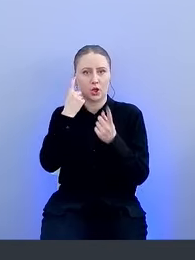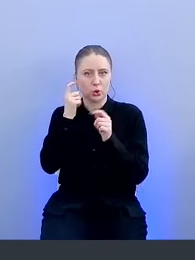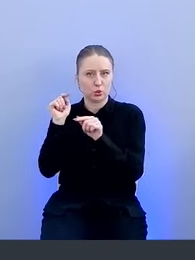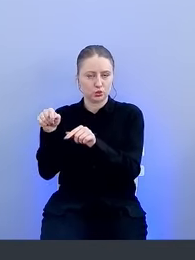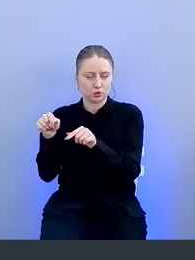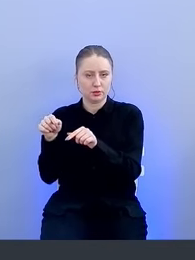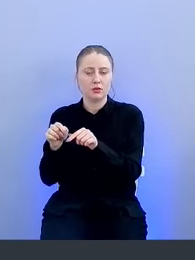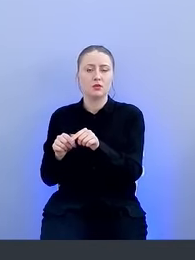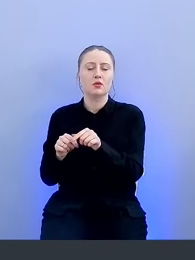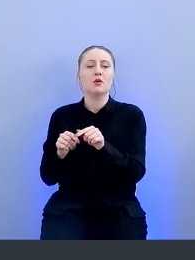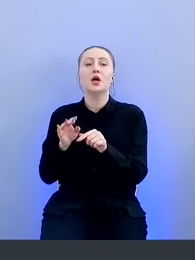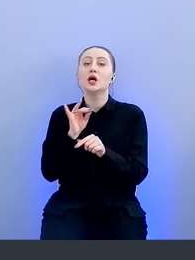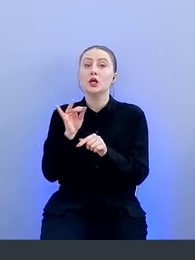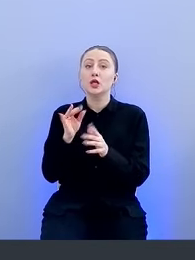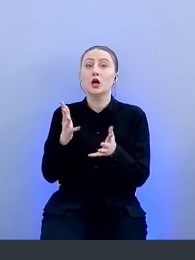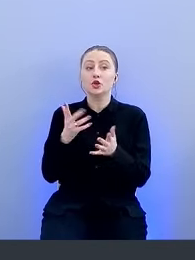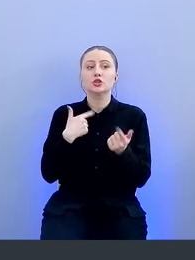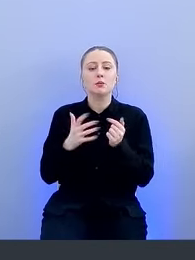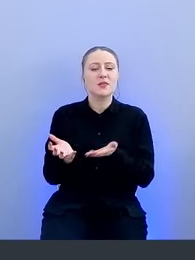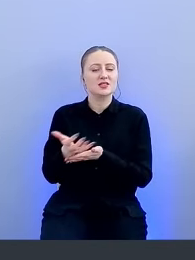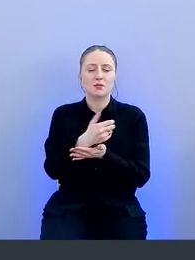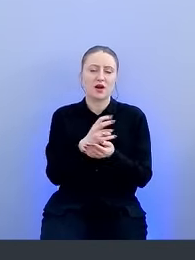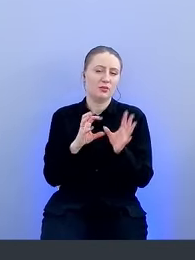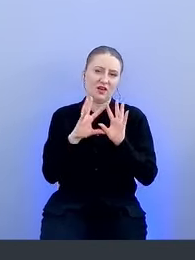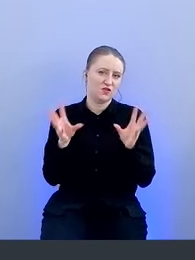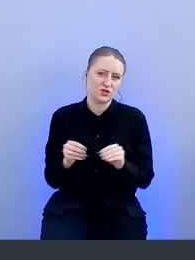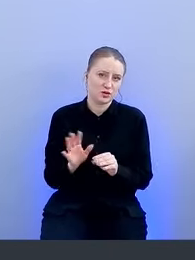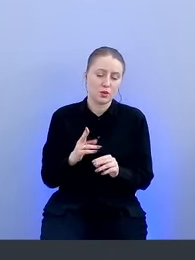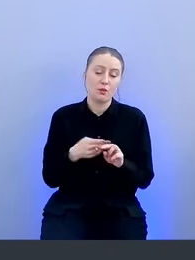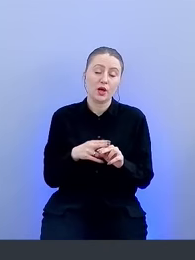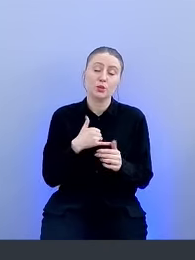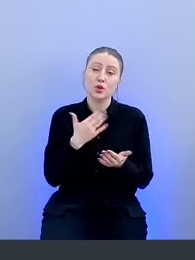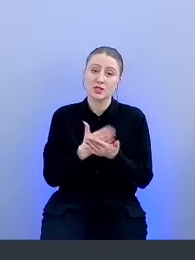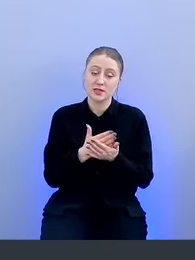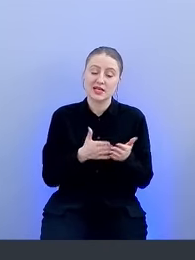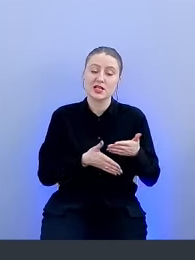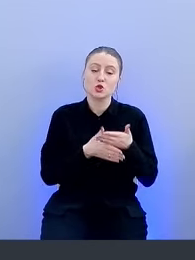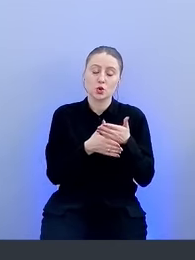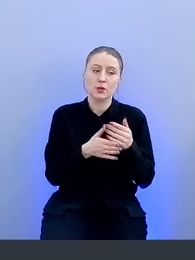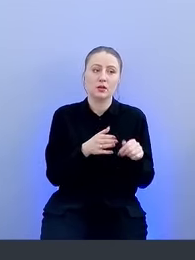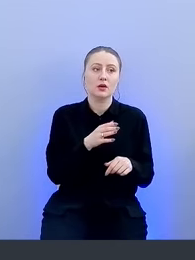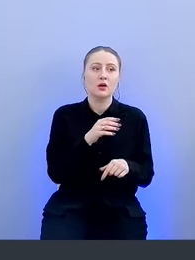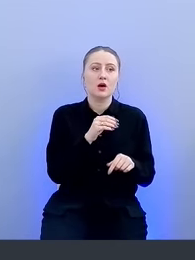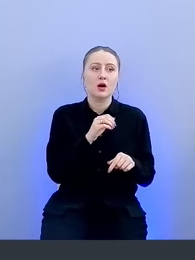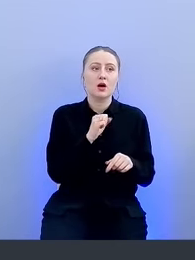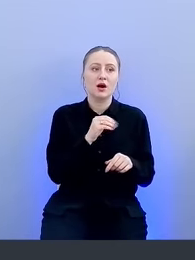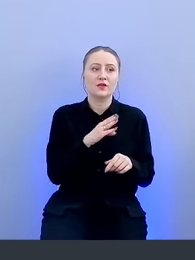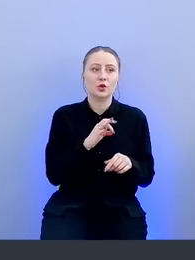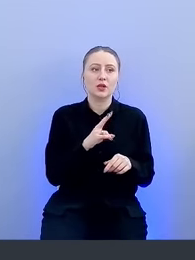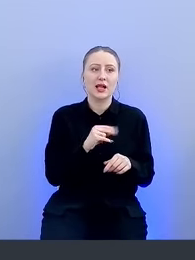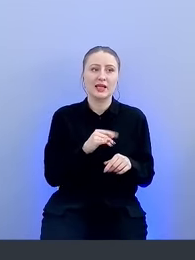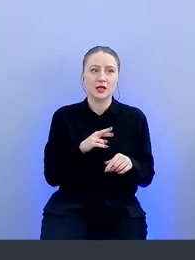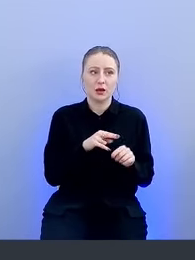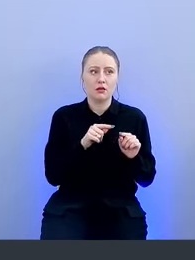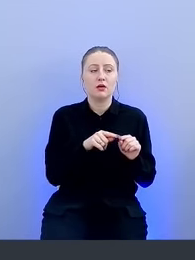ресурсов. И, конечно же, мы собираем не все. Именно поэтому у нас есть инструмент автоналития. Если мы